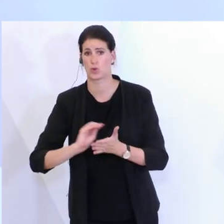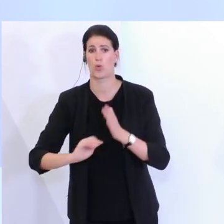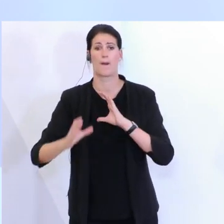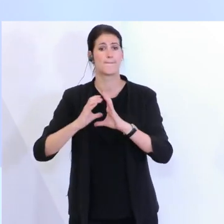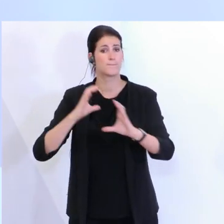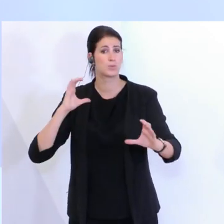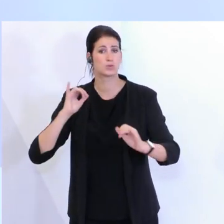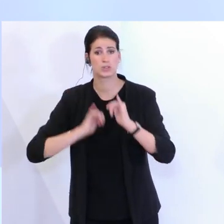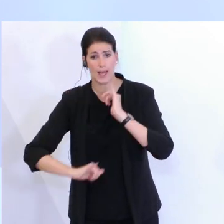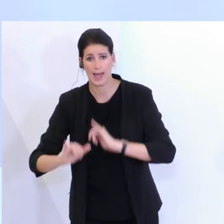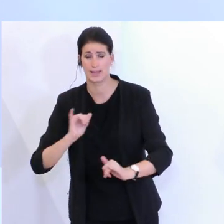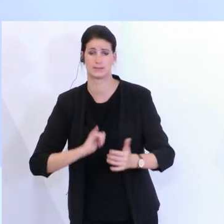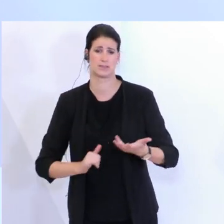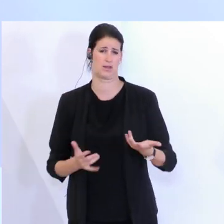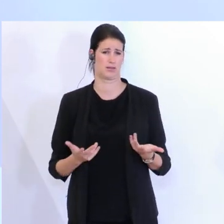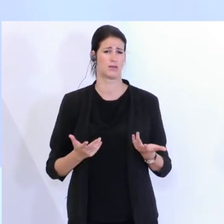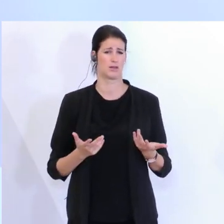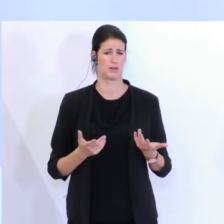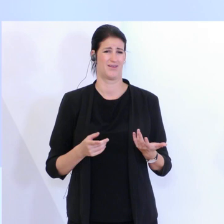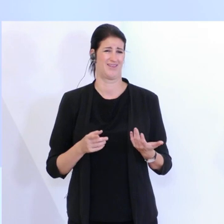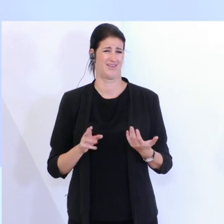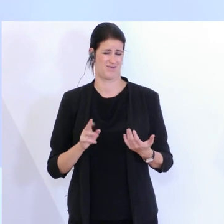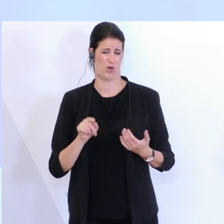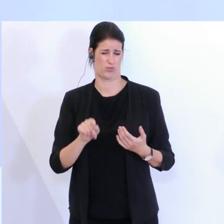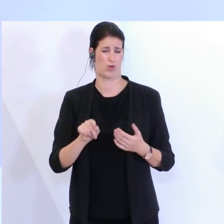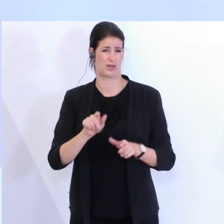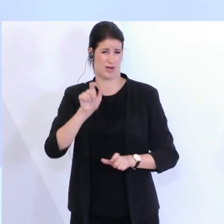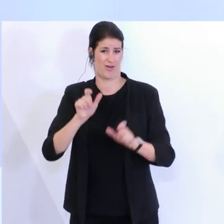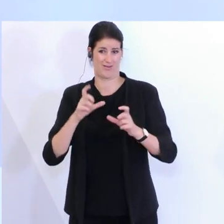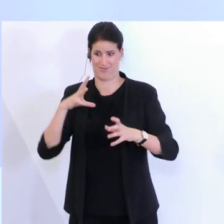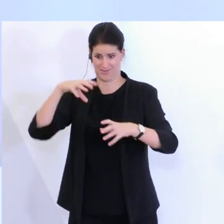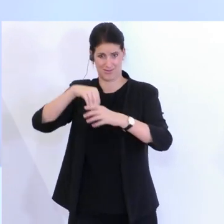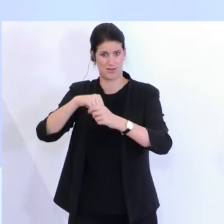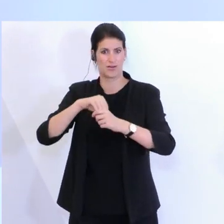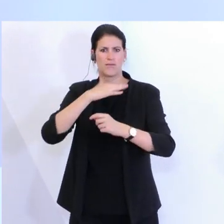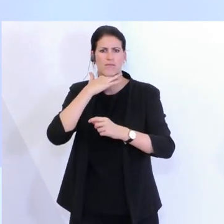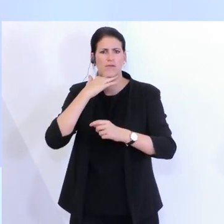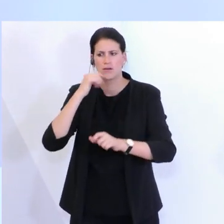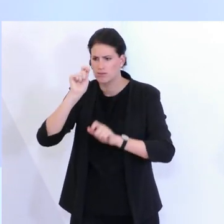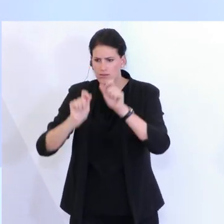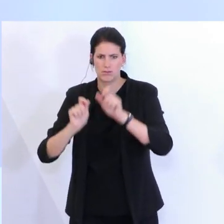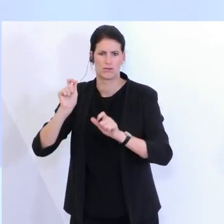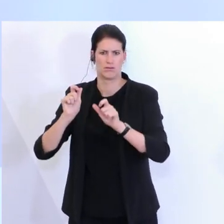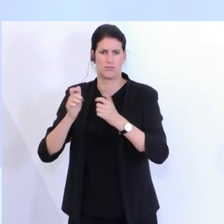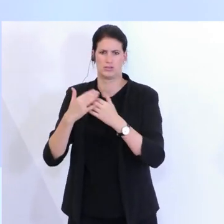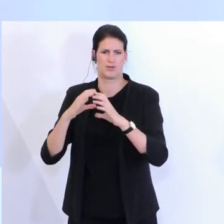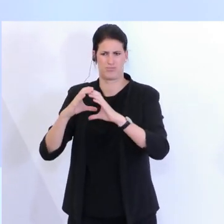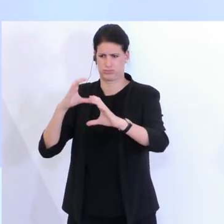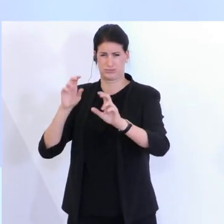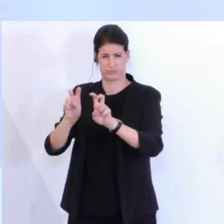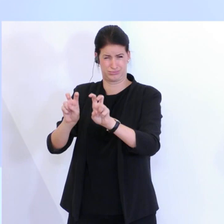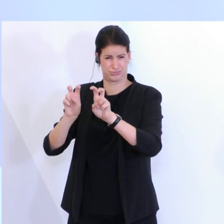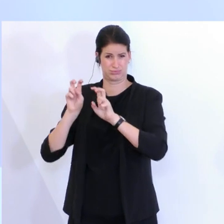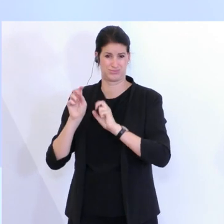alles das, wo halt viele Menschenansammlungen quasi auch das Geschäftsmodell ausmachen. Beziehungsweise speziell auch im Reisebürosektor